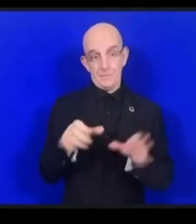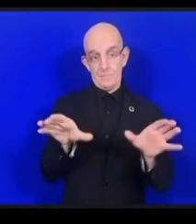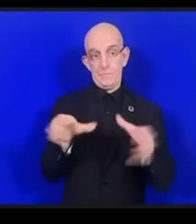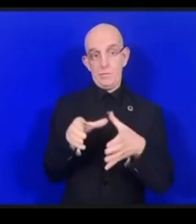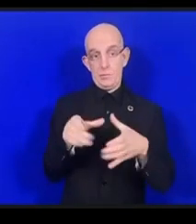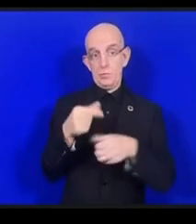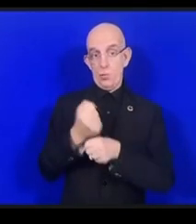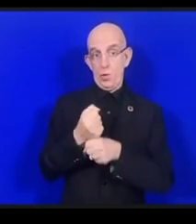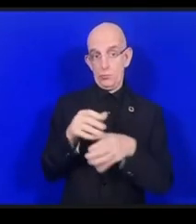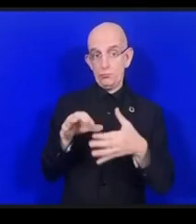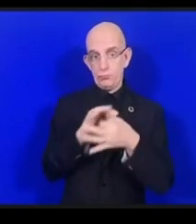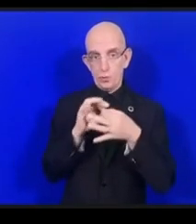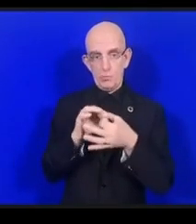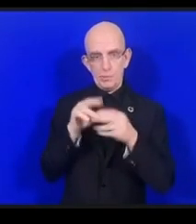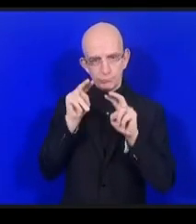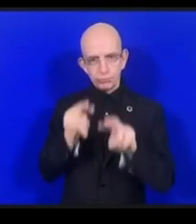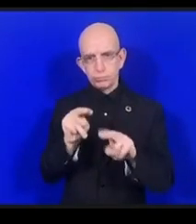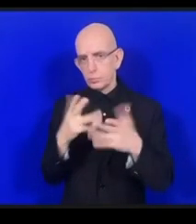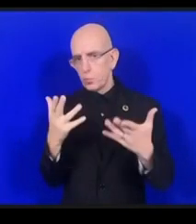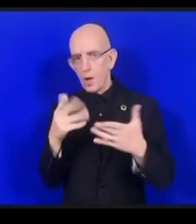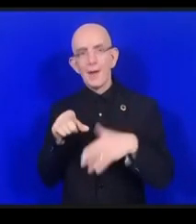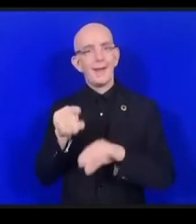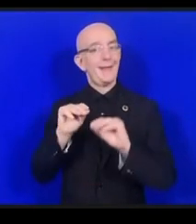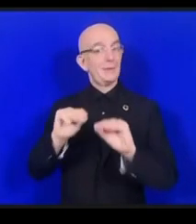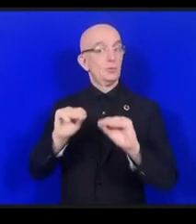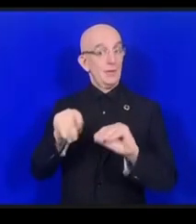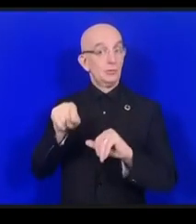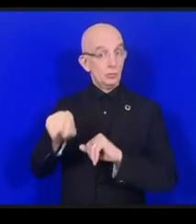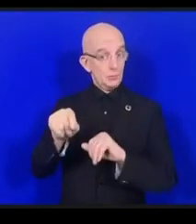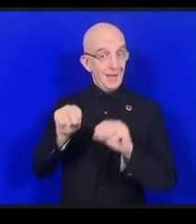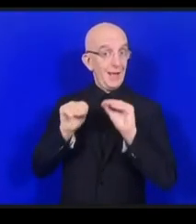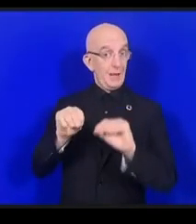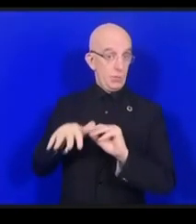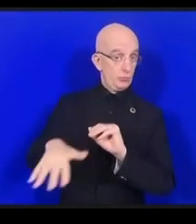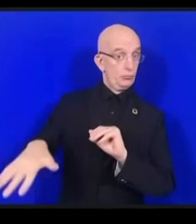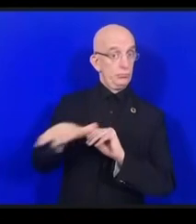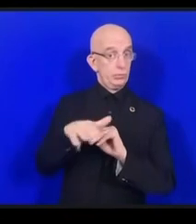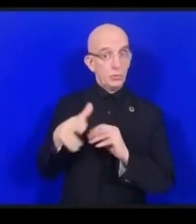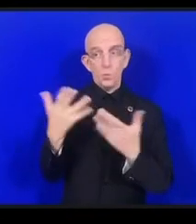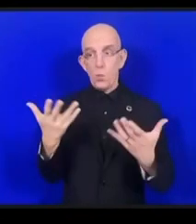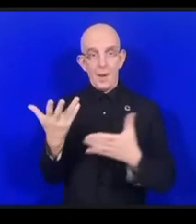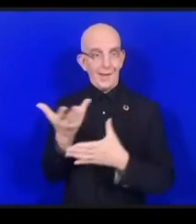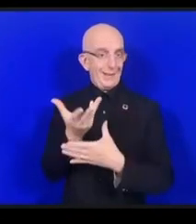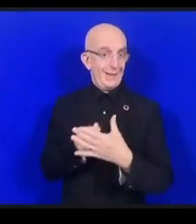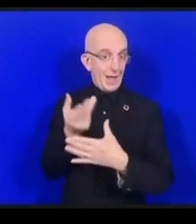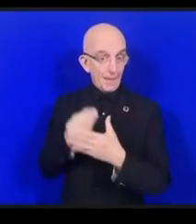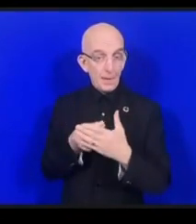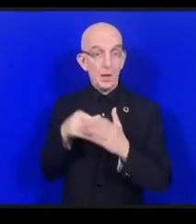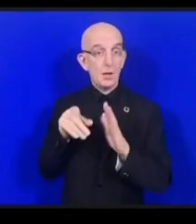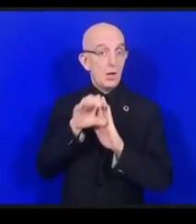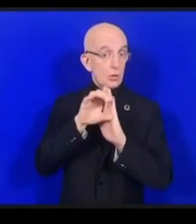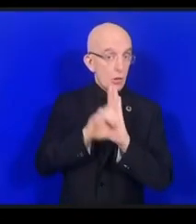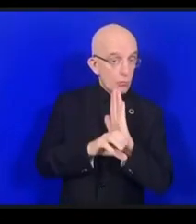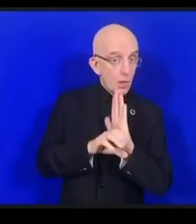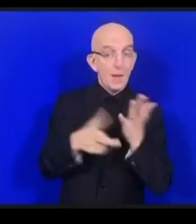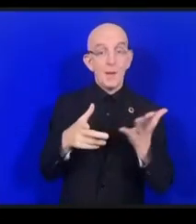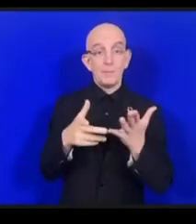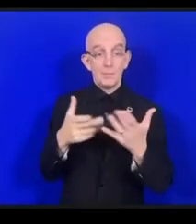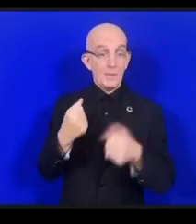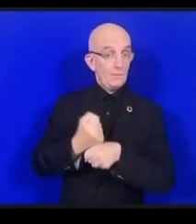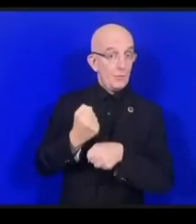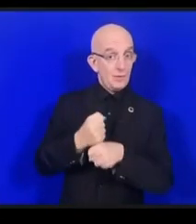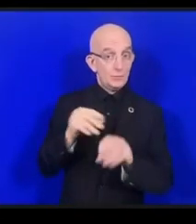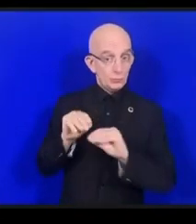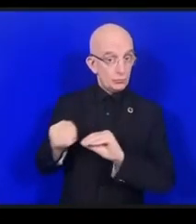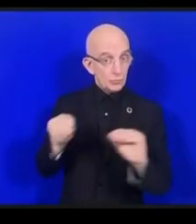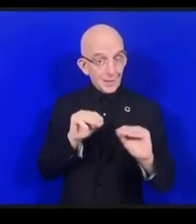éducatifs et des systèmes d'apprentissage qui veut